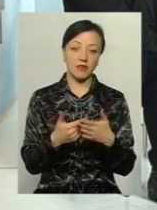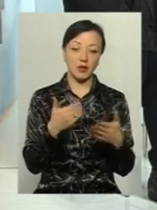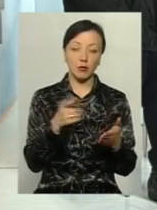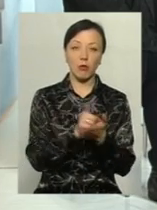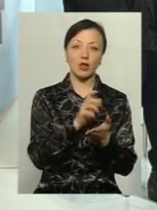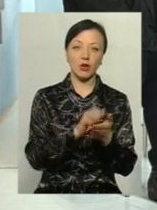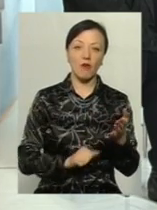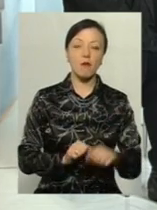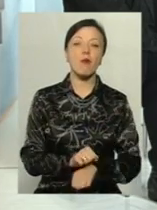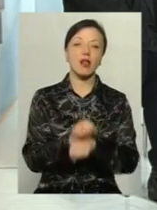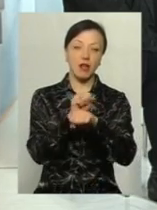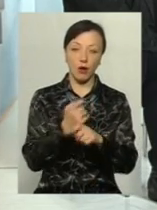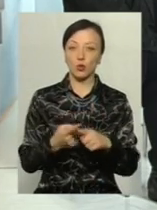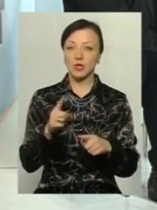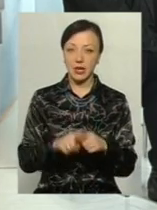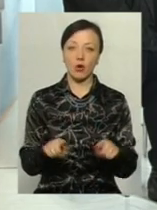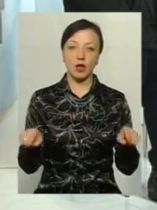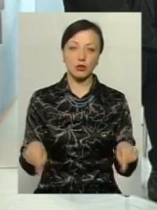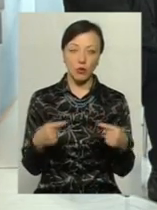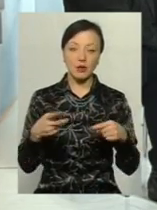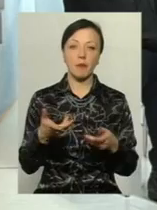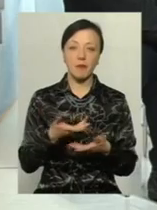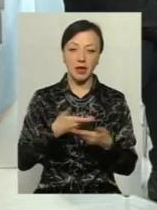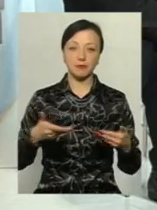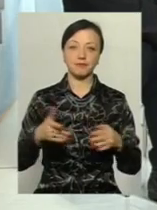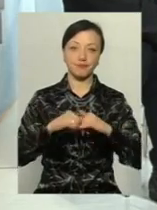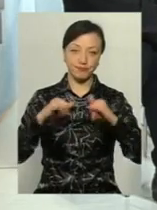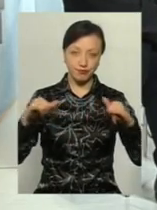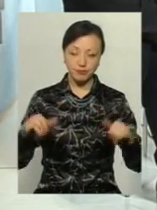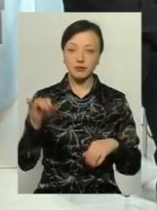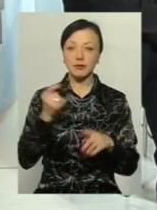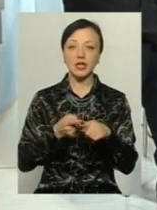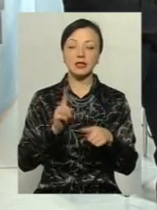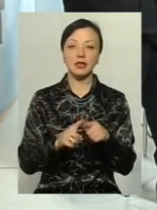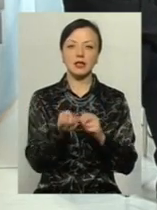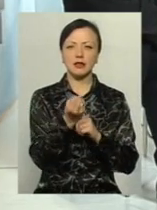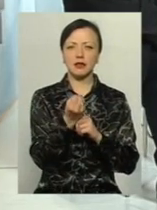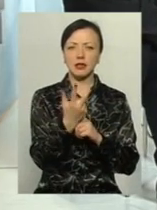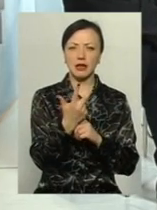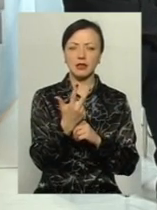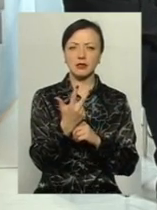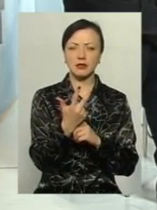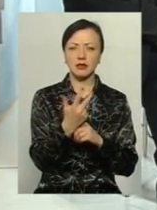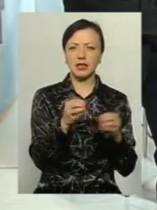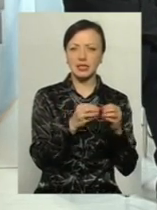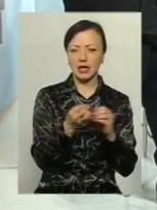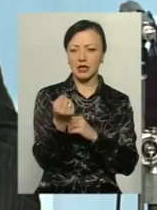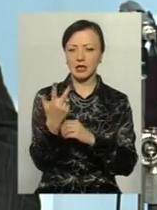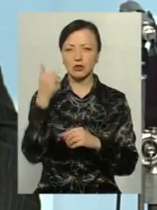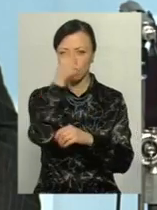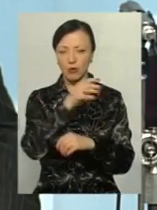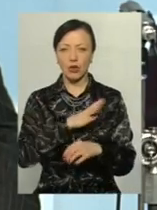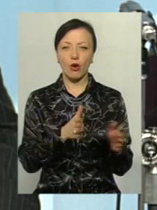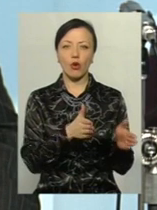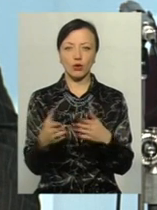податкового майдану. Оце ми організовувалися, ми набирали сил і десь оце вже 2013 роки, 2010 роки, ми практично вже були